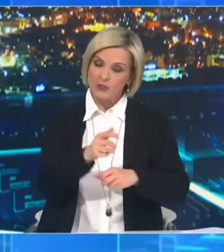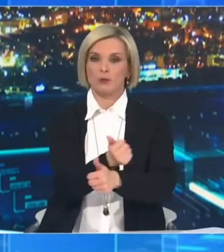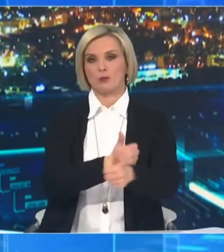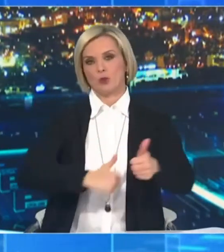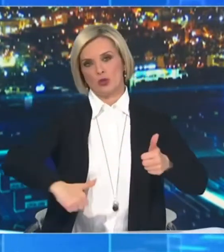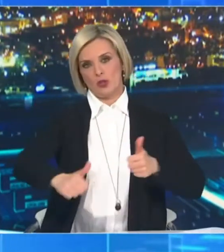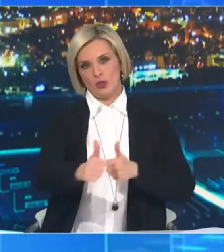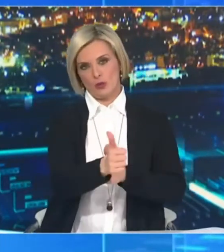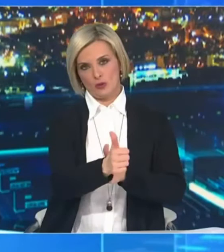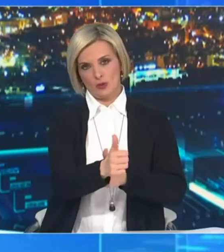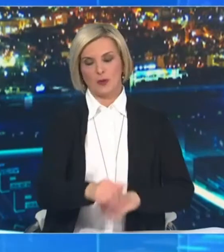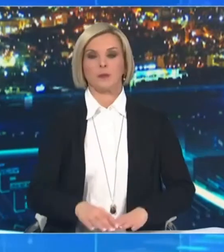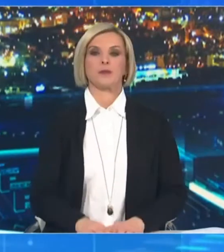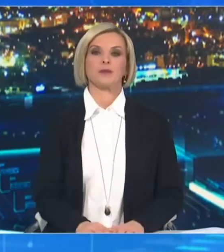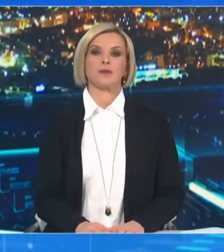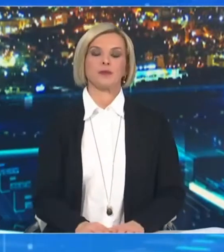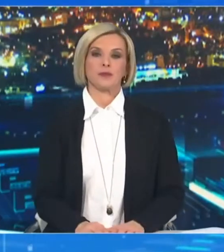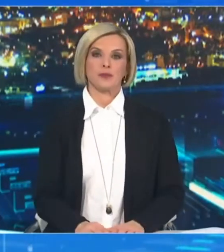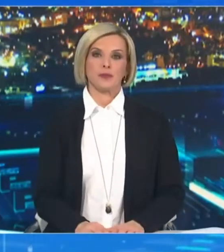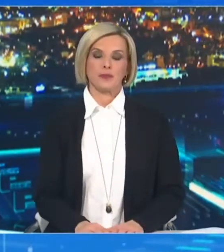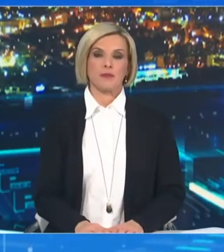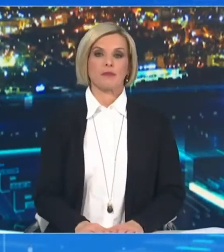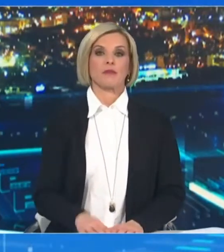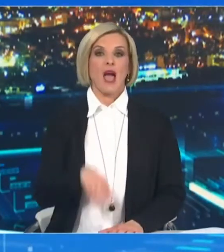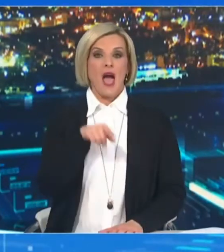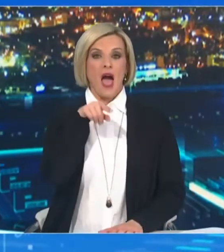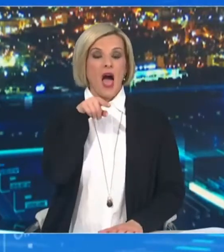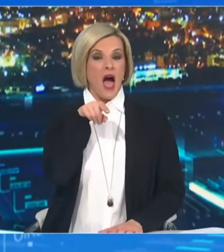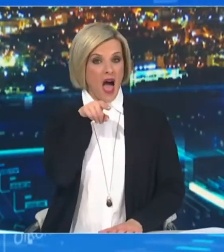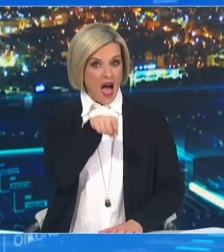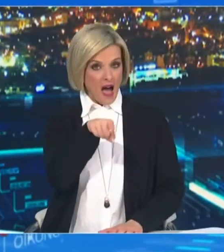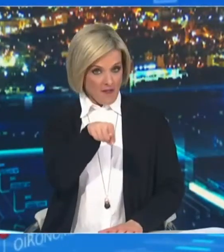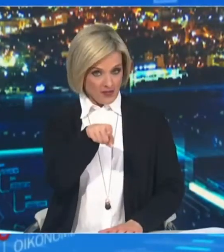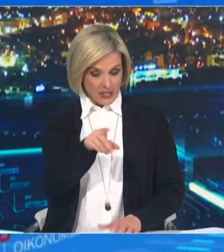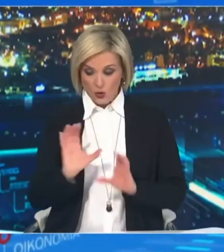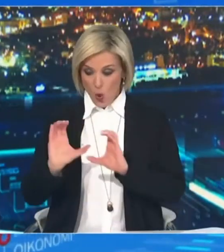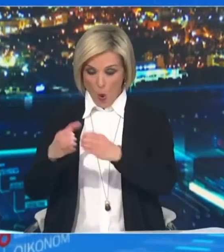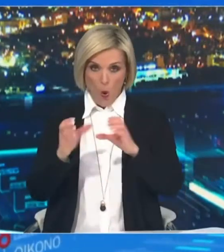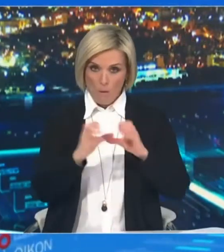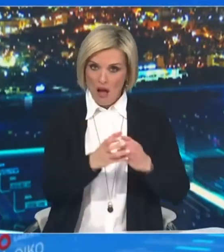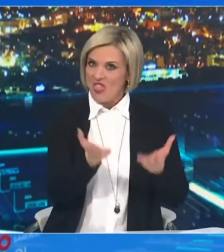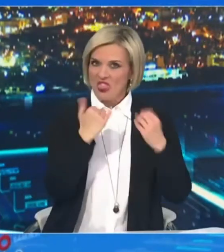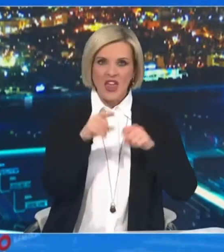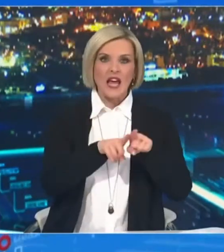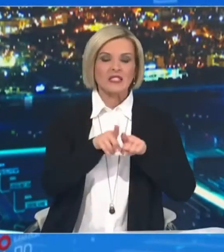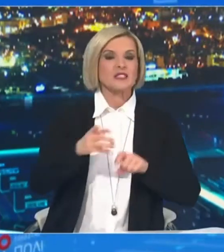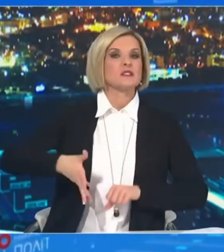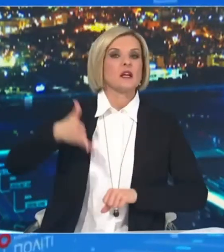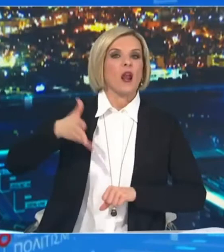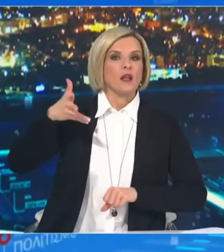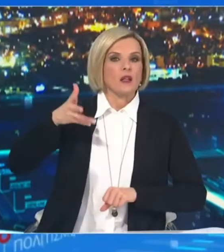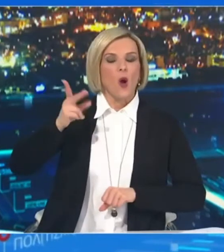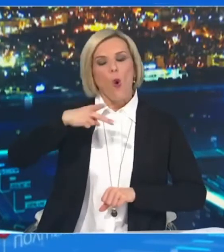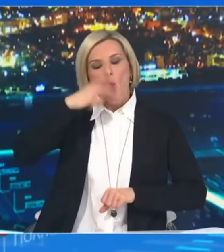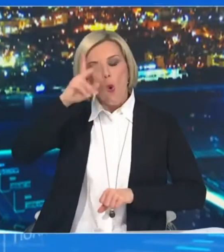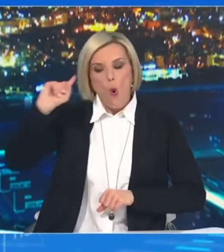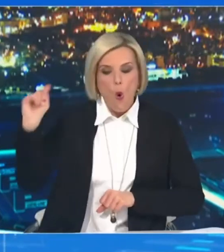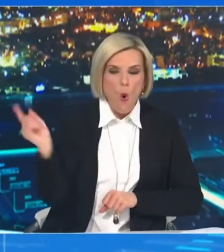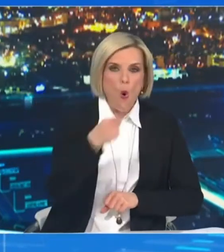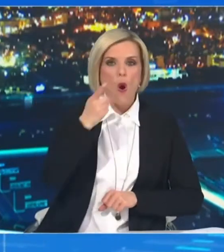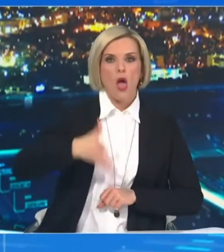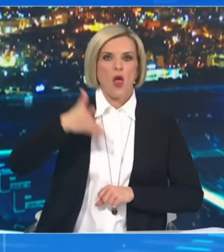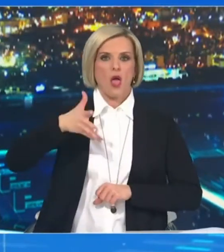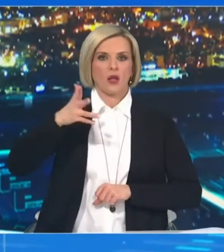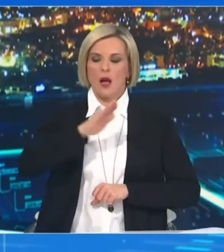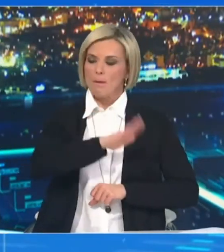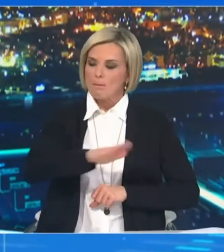Παναλαμβάνω ότι η ομάδα αυτή εμβολιάζεται ανεξαρτήτως ηλικίας. Ακολουθεί μετά από ένα διάστημα που δεν θα